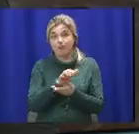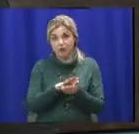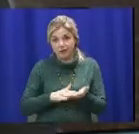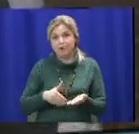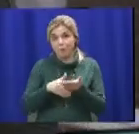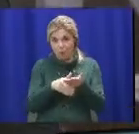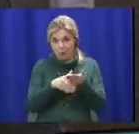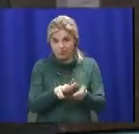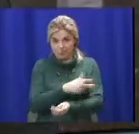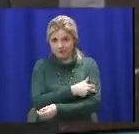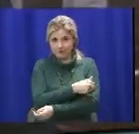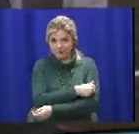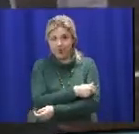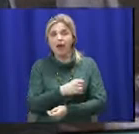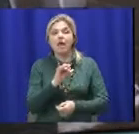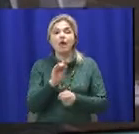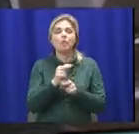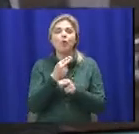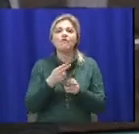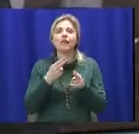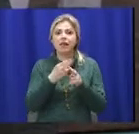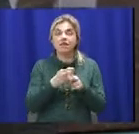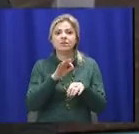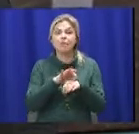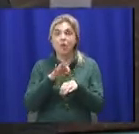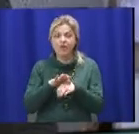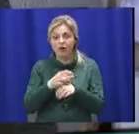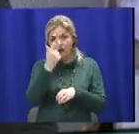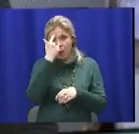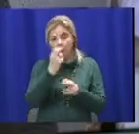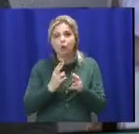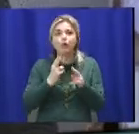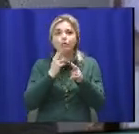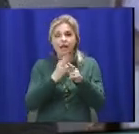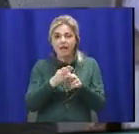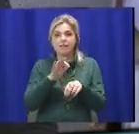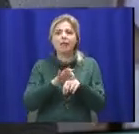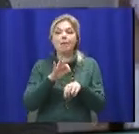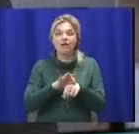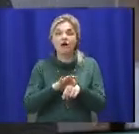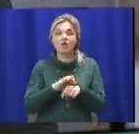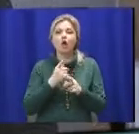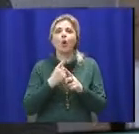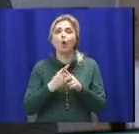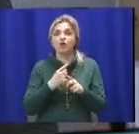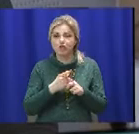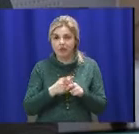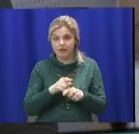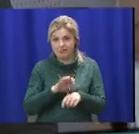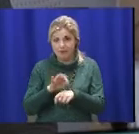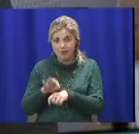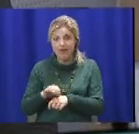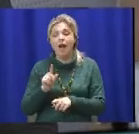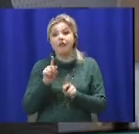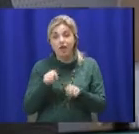профилактической допомоги. Ми профилактируємо заболівання, предупреждаємо відникнення хронічних заболівань. Також сімейний врач